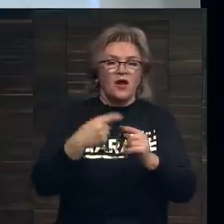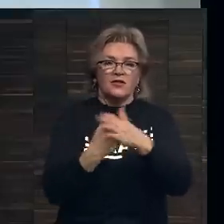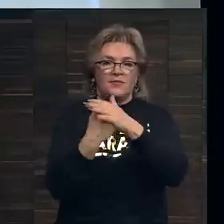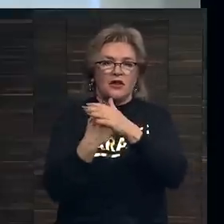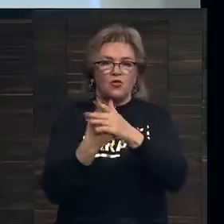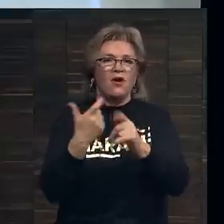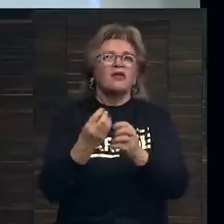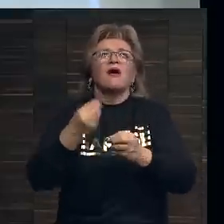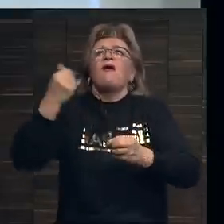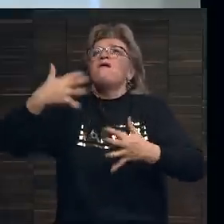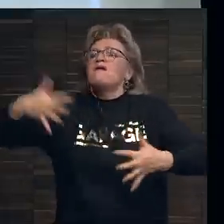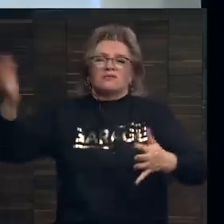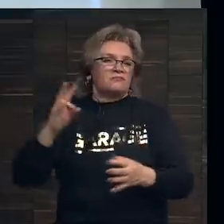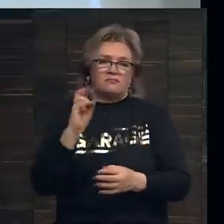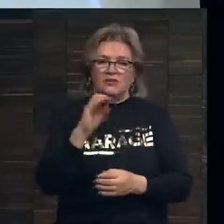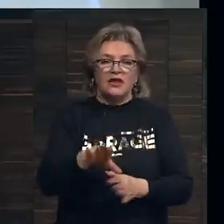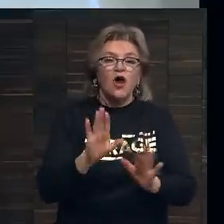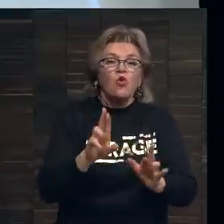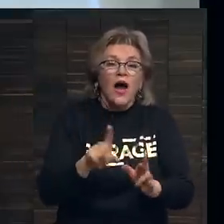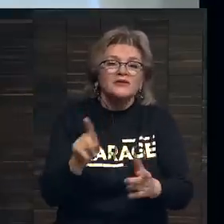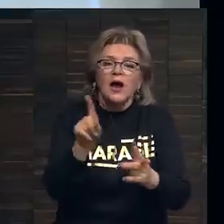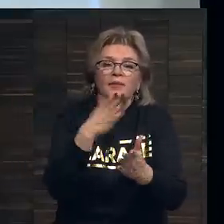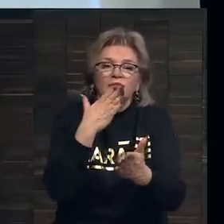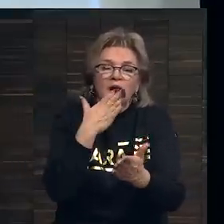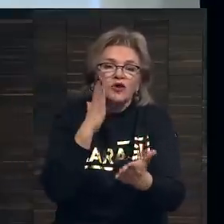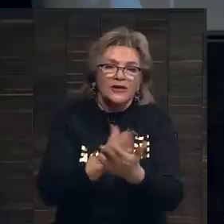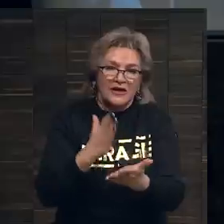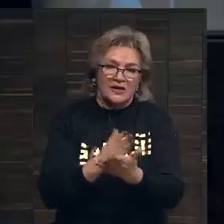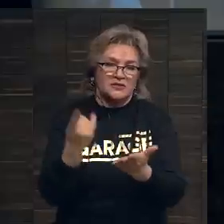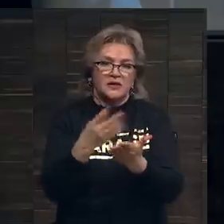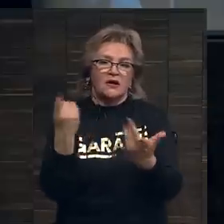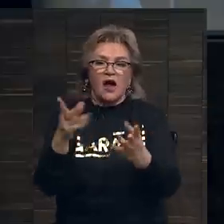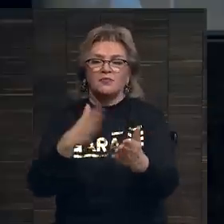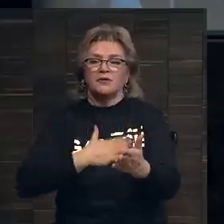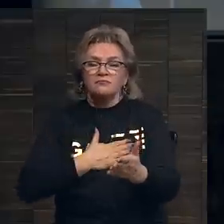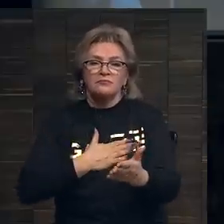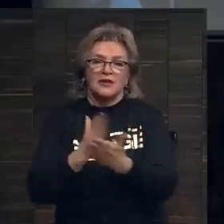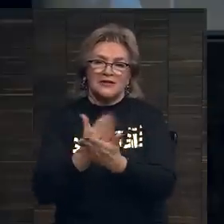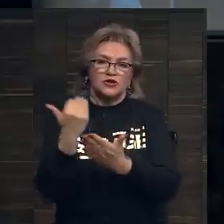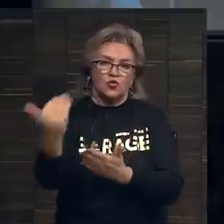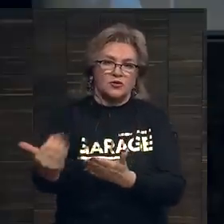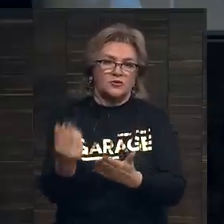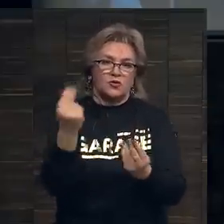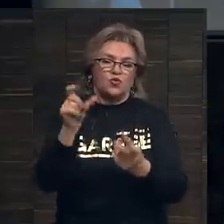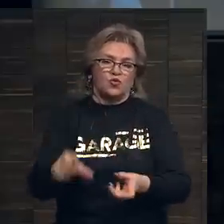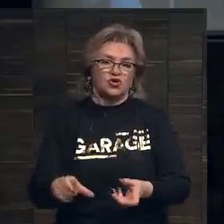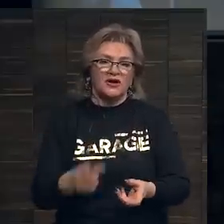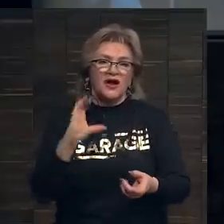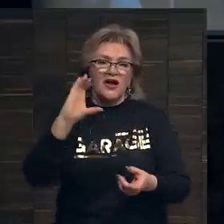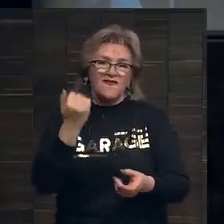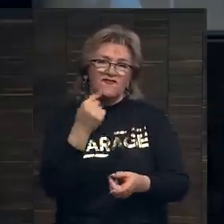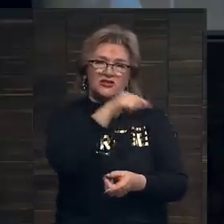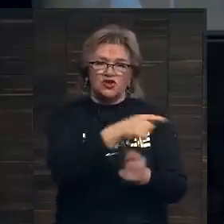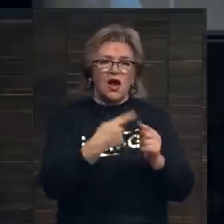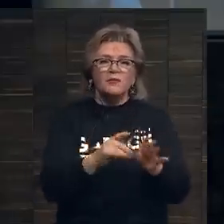Это не такие уж гигантские деньги, но хотя бы это что-то, знак признания заслуг художника. В Соединенных